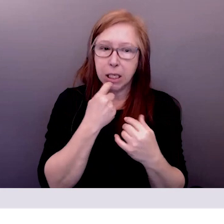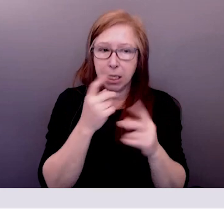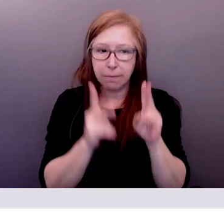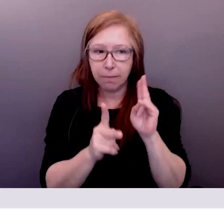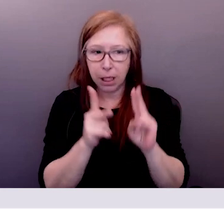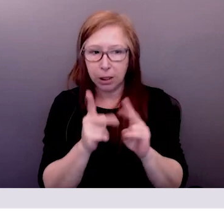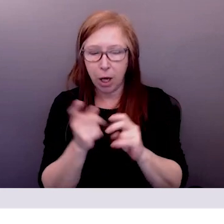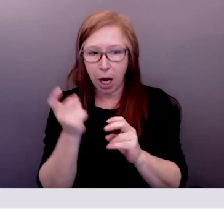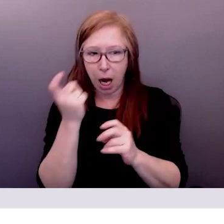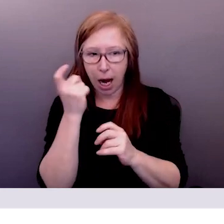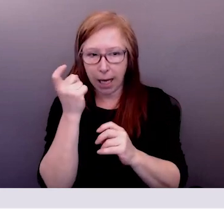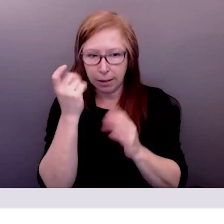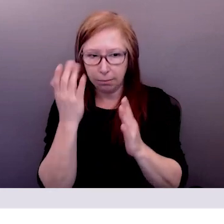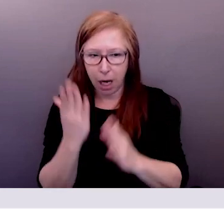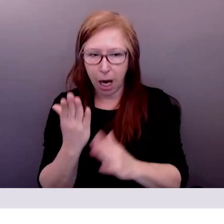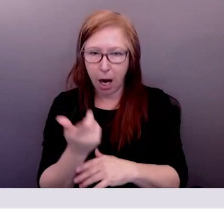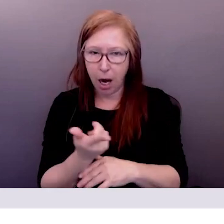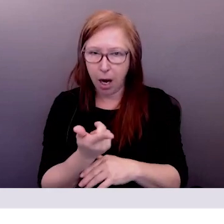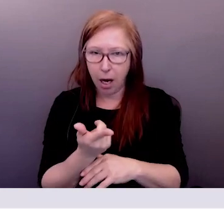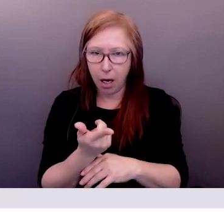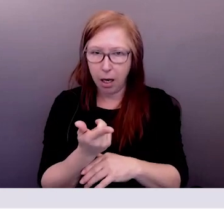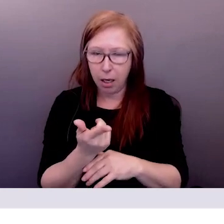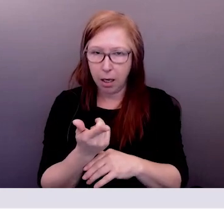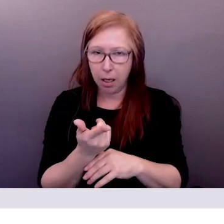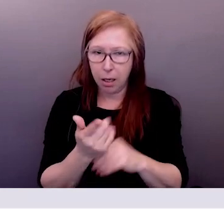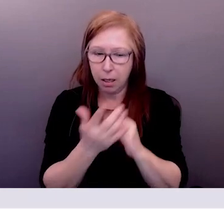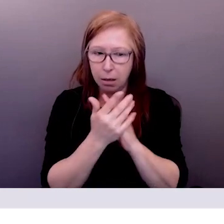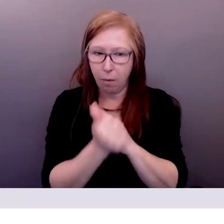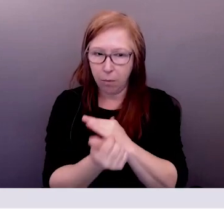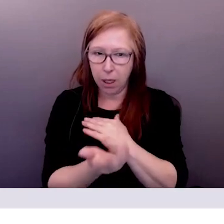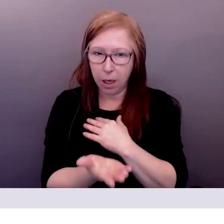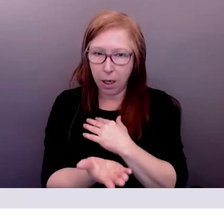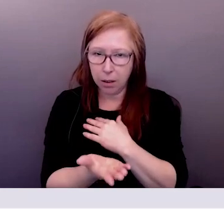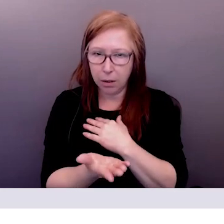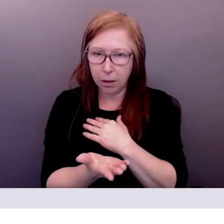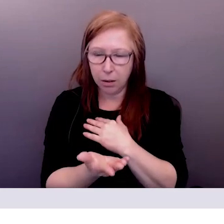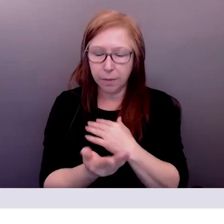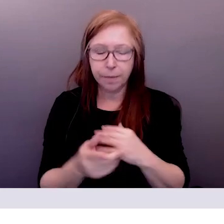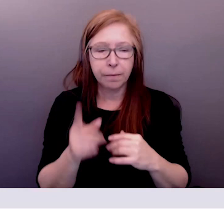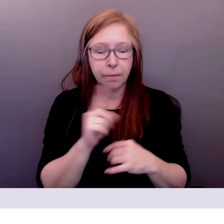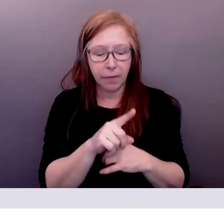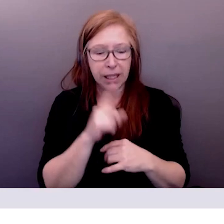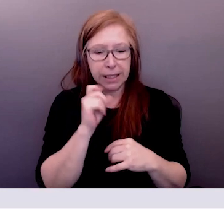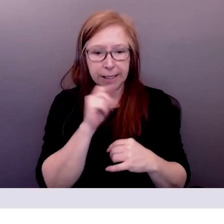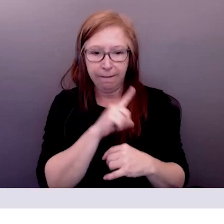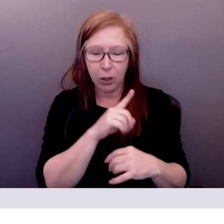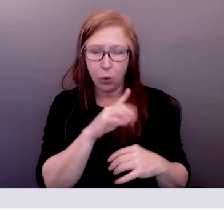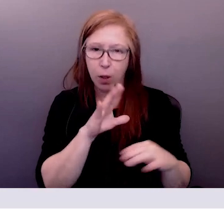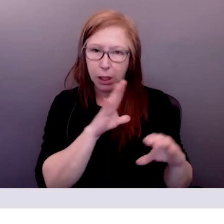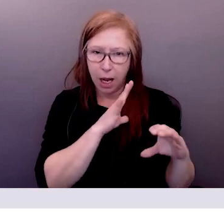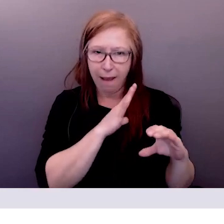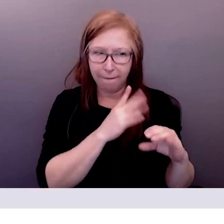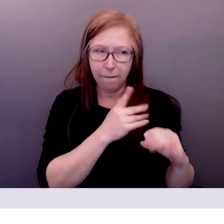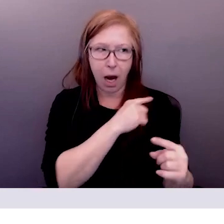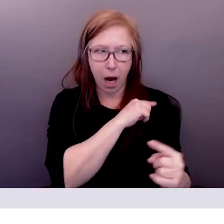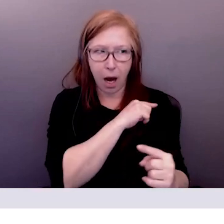l'histoire sur la partie haute ou le revers la question c'est de savoir quels sont les différents diagnostics du